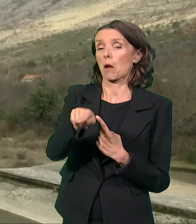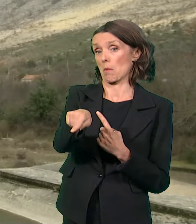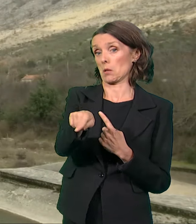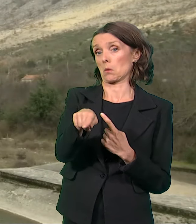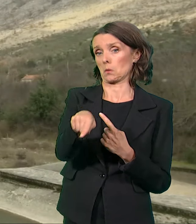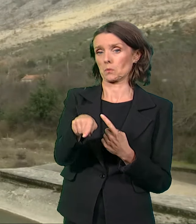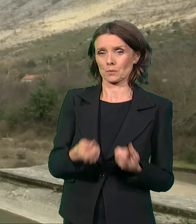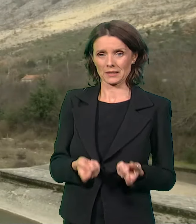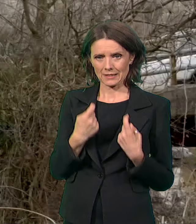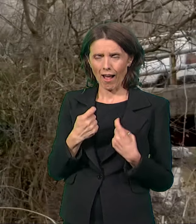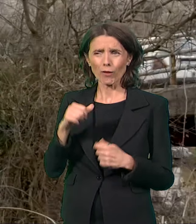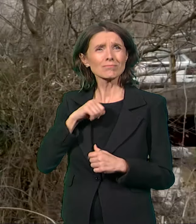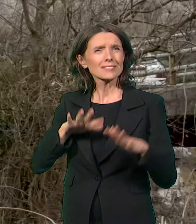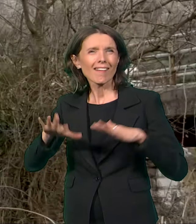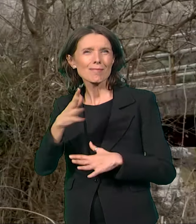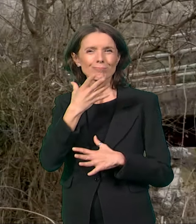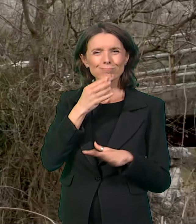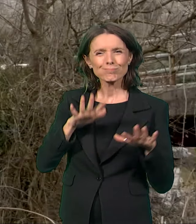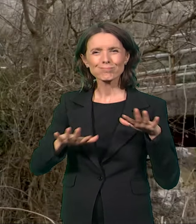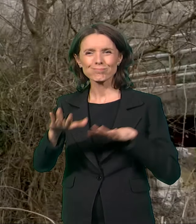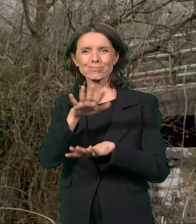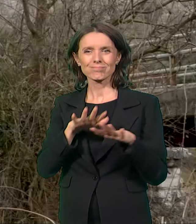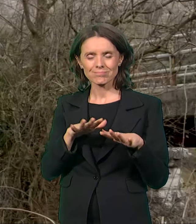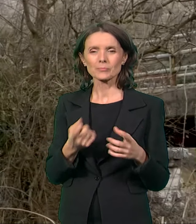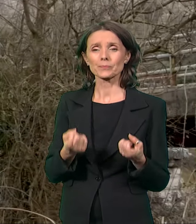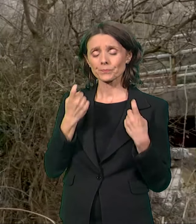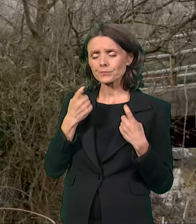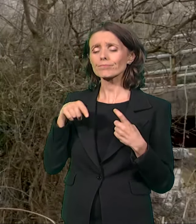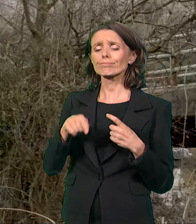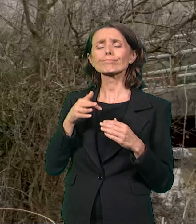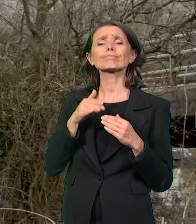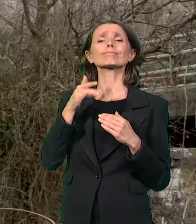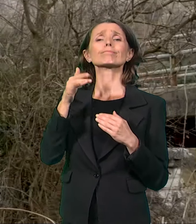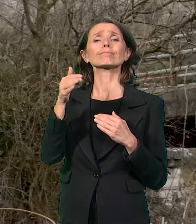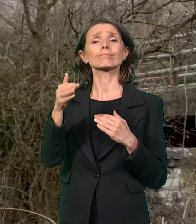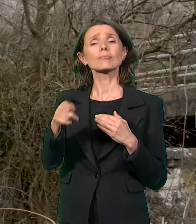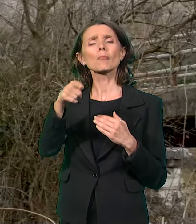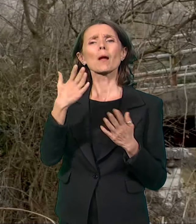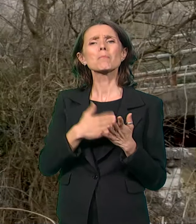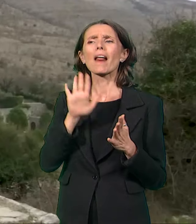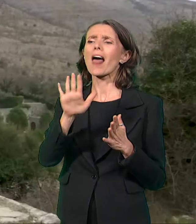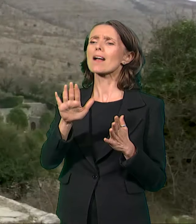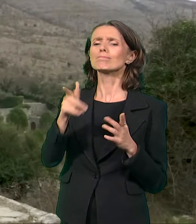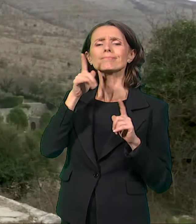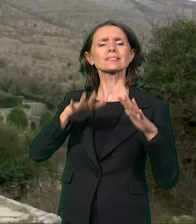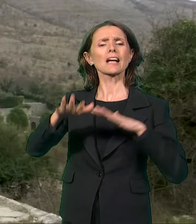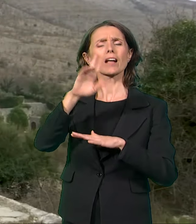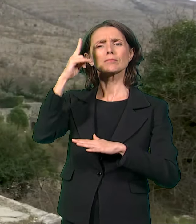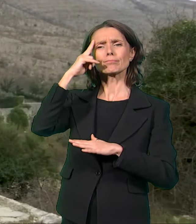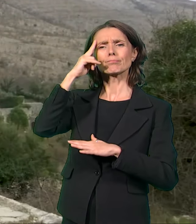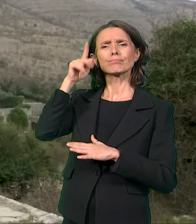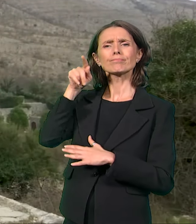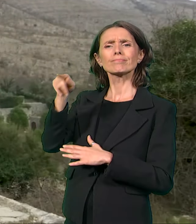zanimljivo pitoreksino selo, gdje je kasnije bila i palanka čuvenih trebinskih paša